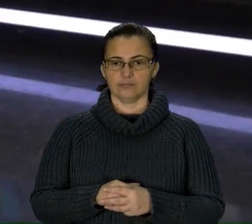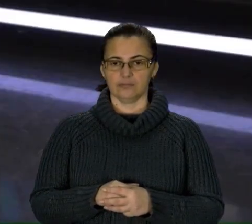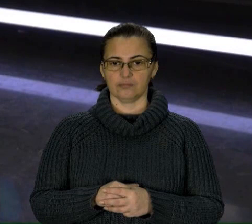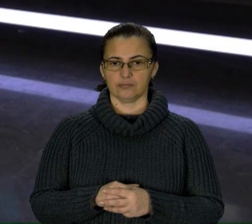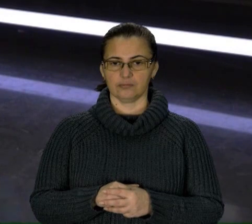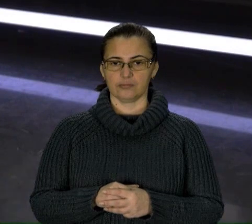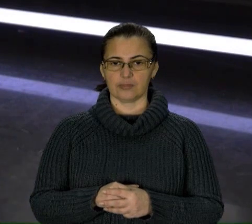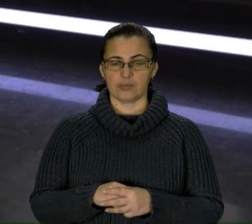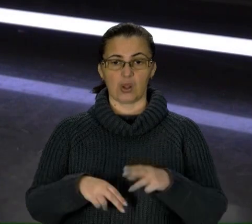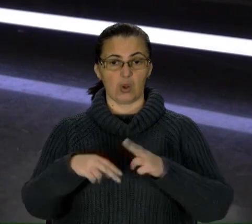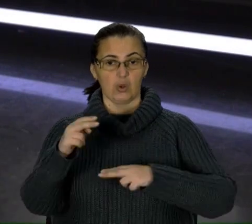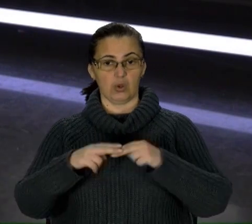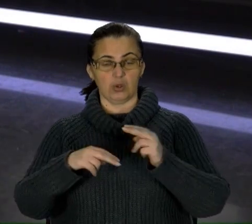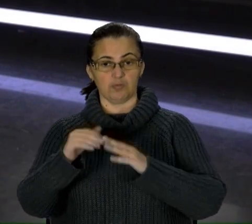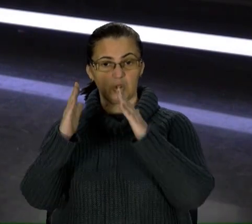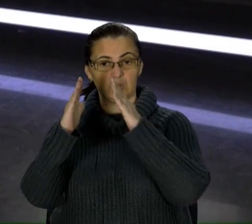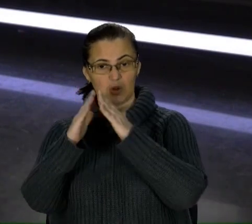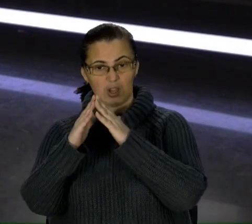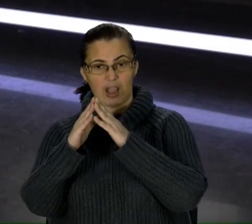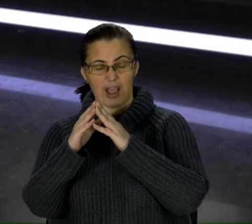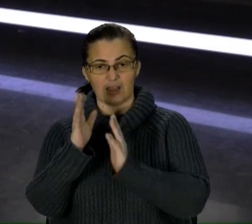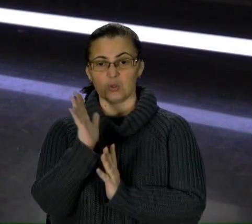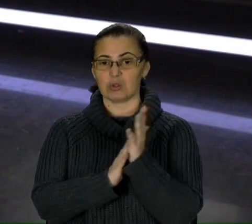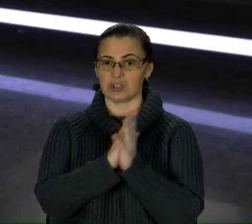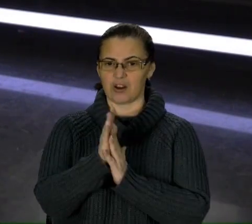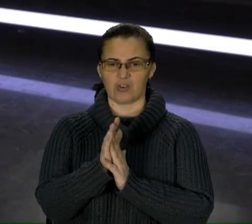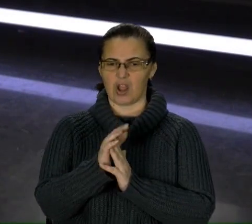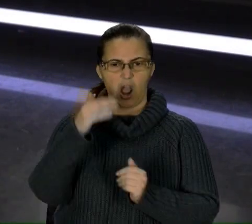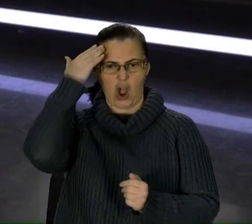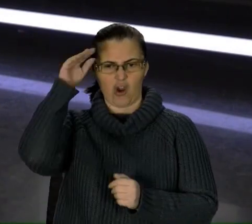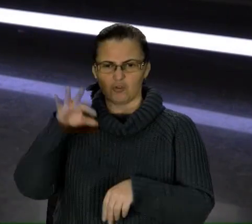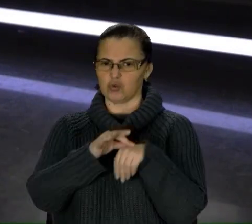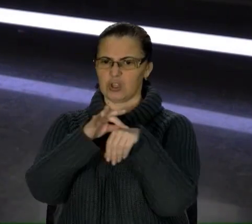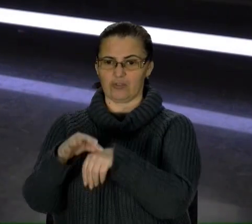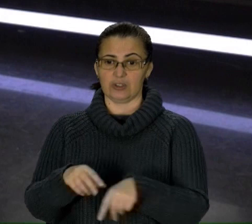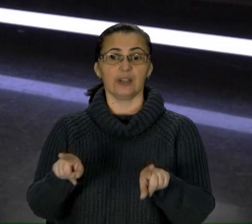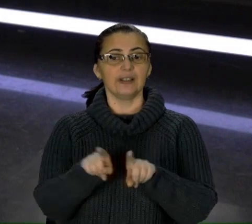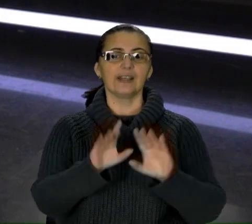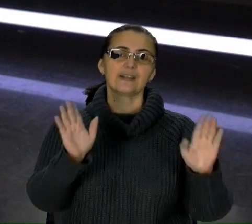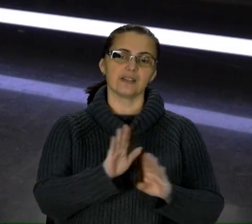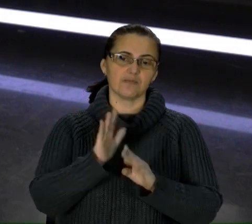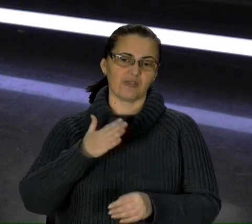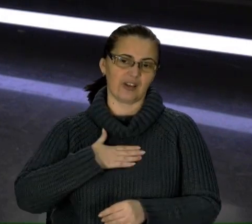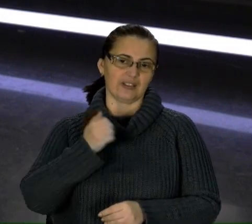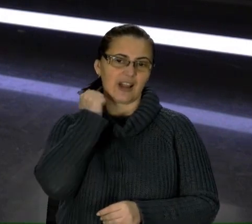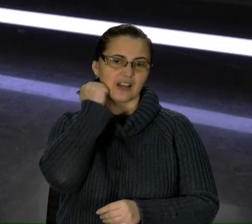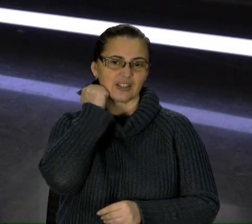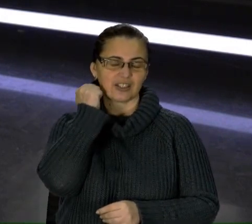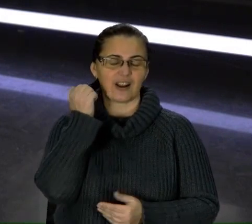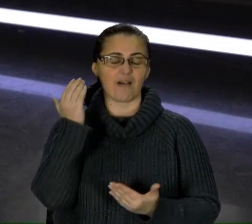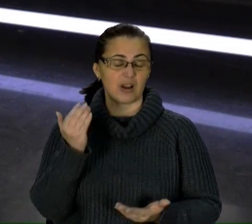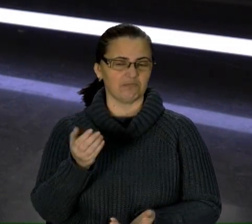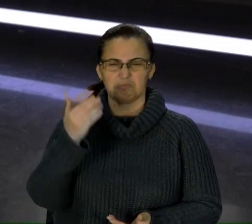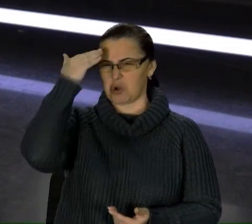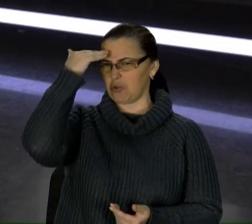Збудуй хату злободи, а в чужую не веди. Наші прабабці таки слушно співали в народних піснях, бо ж чужа хата не своя.